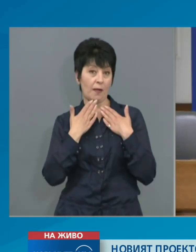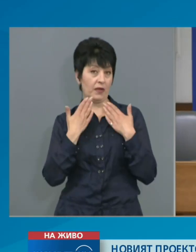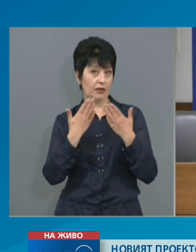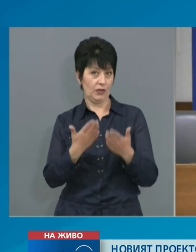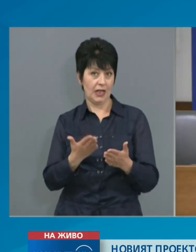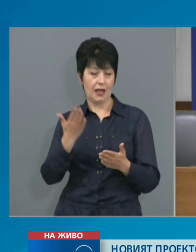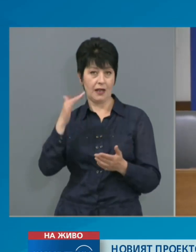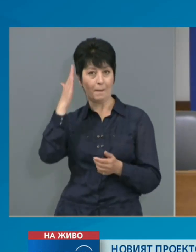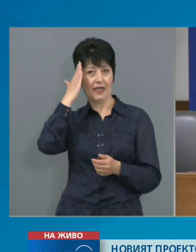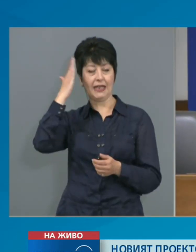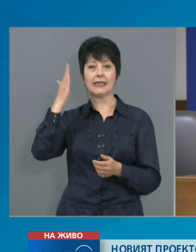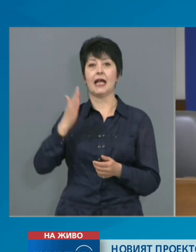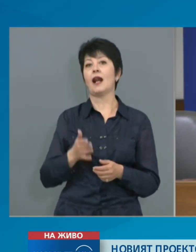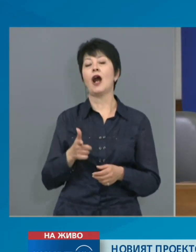Горанов.